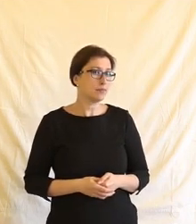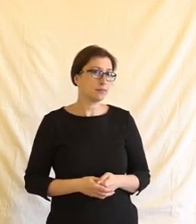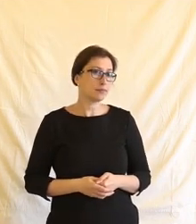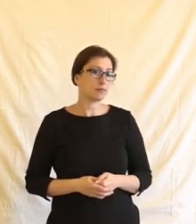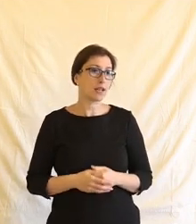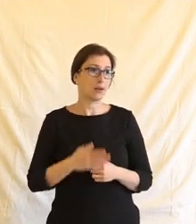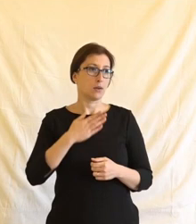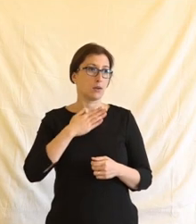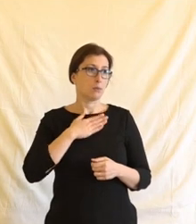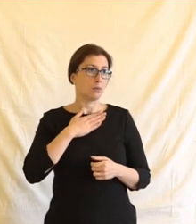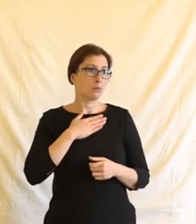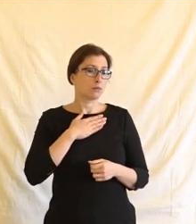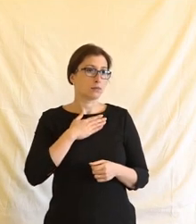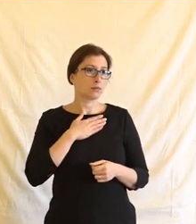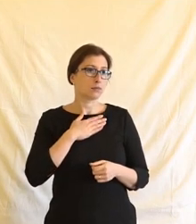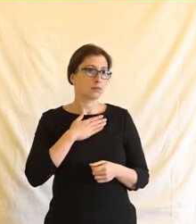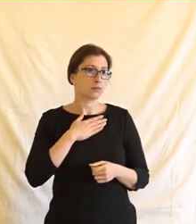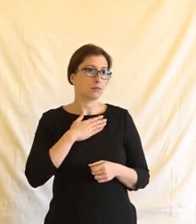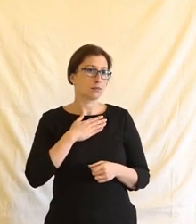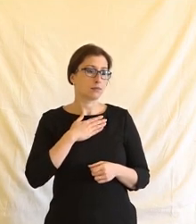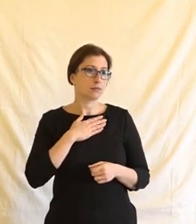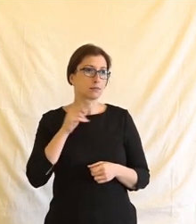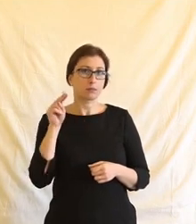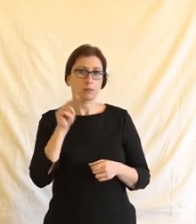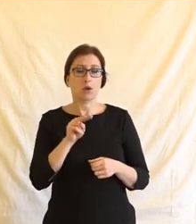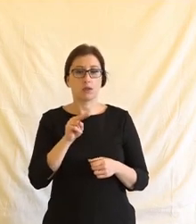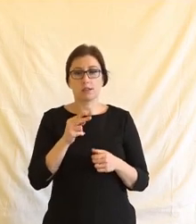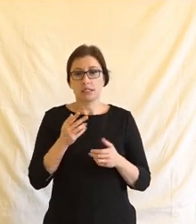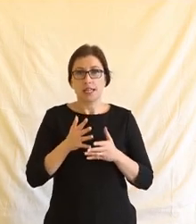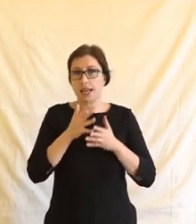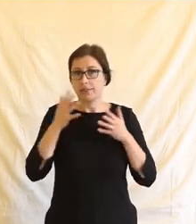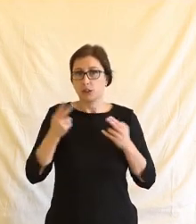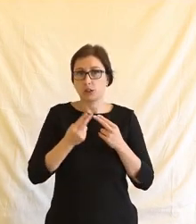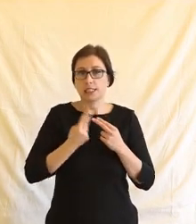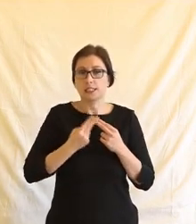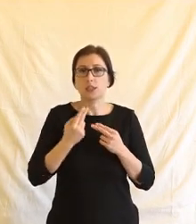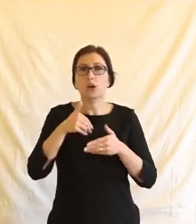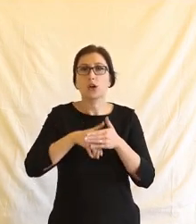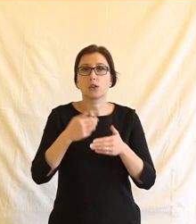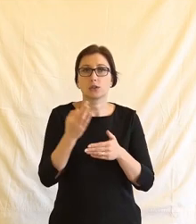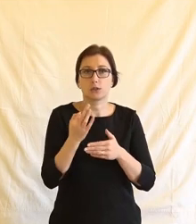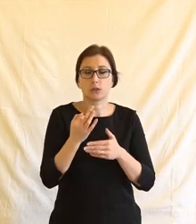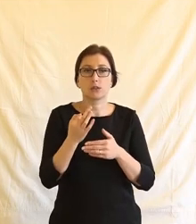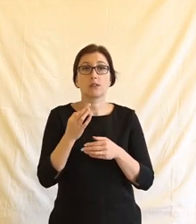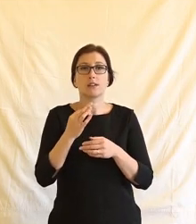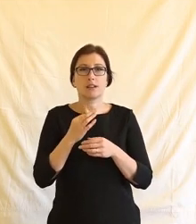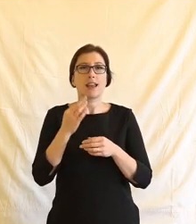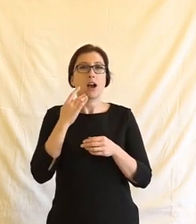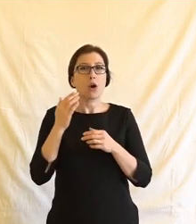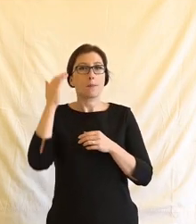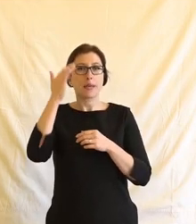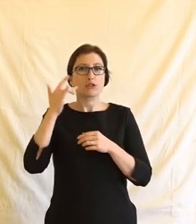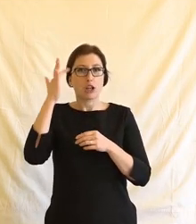Pro mě největší asi nebo rizikonoproblém, který vidím, je ten toto nastavení myšlení, ten